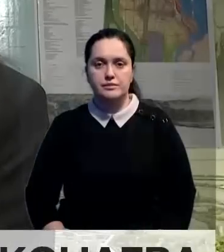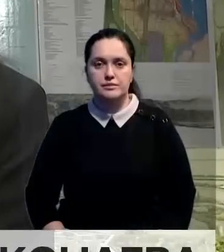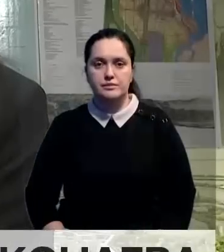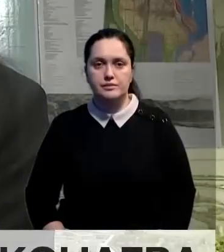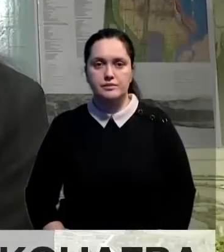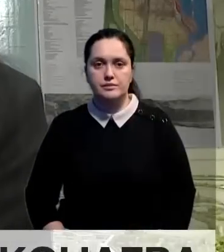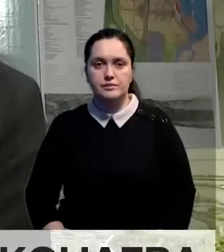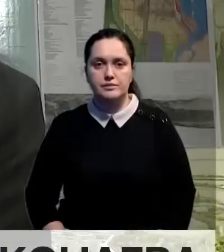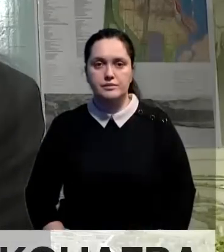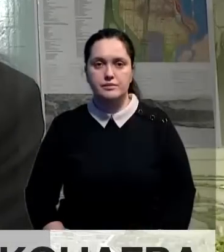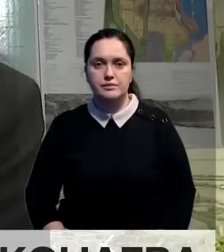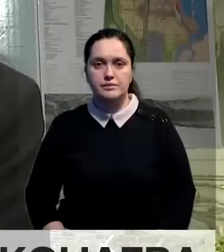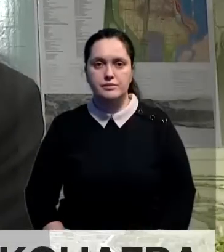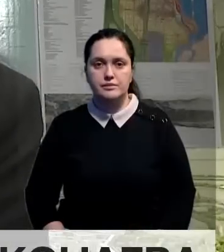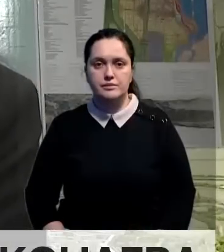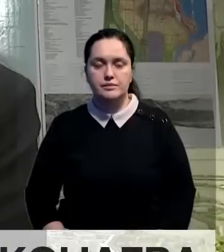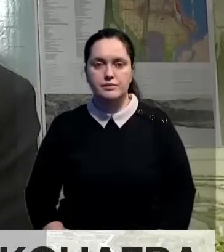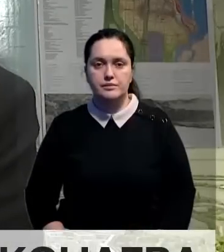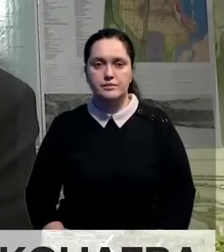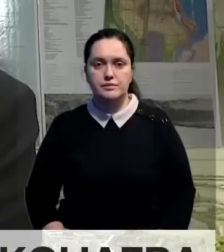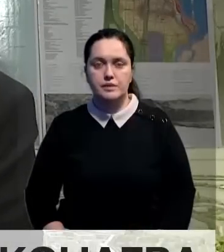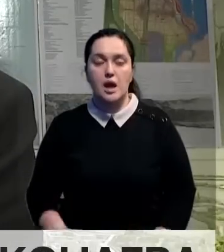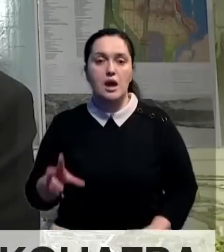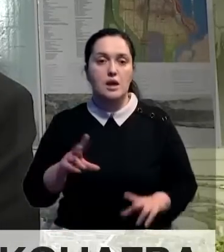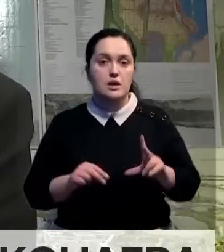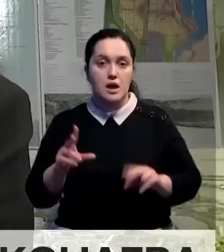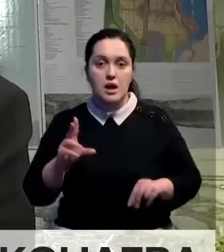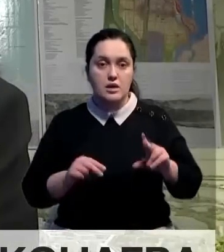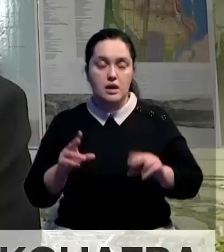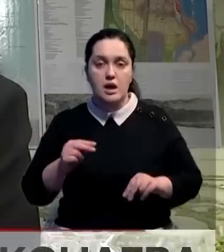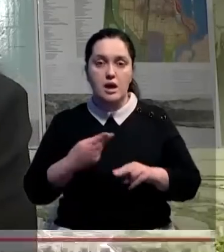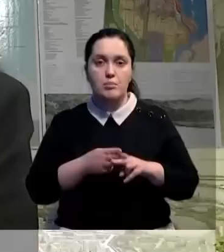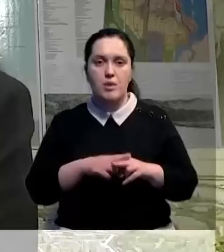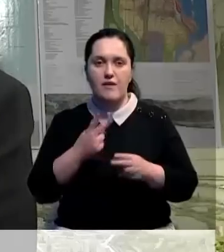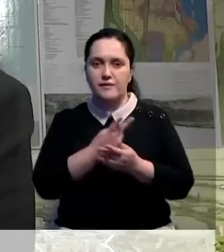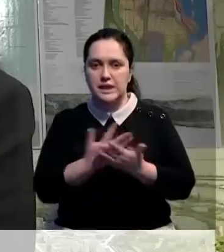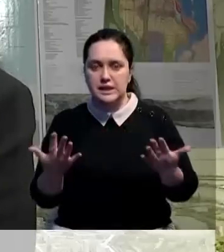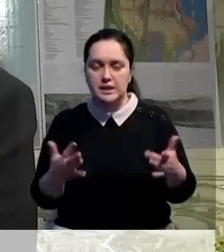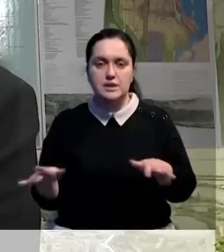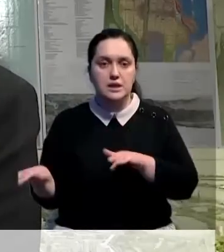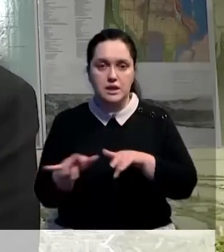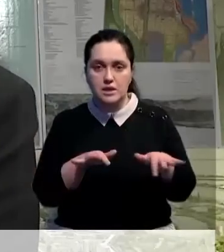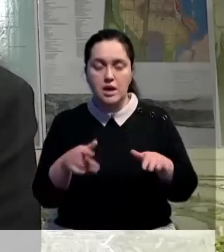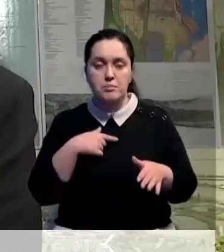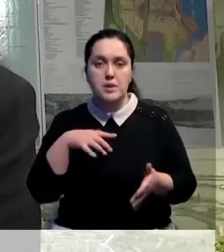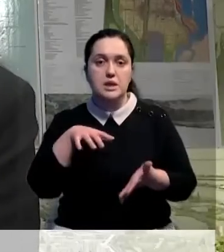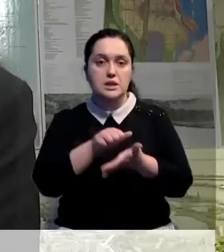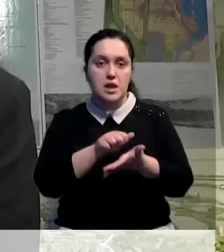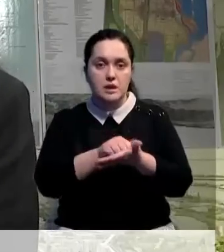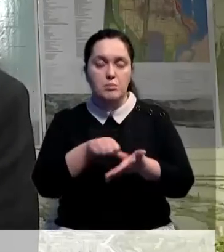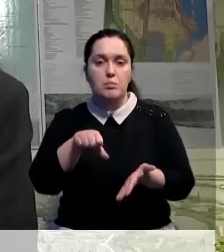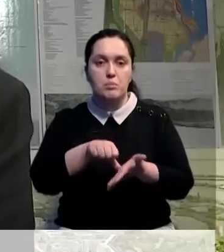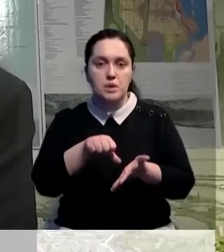Надеемся на то, что эти ОКЭДы, то есть виды деятельности, которыми мы занимаемся как